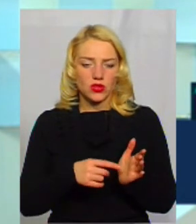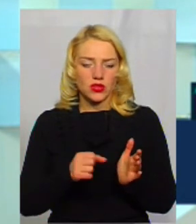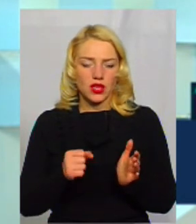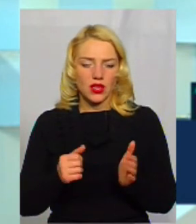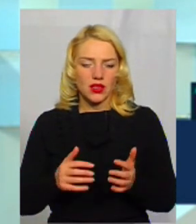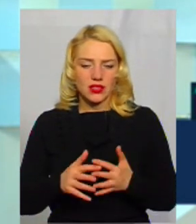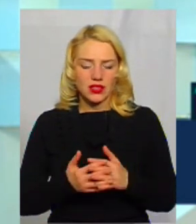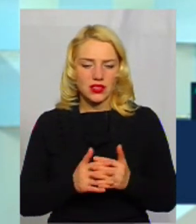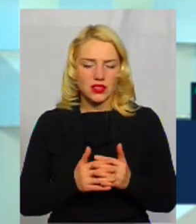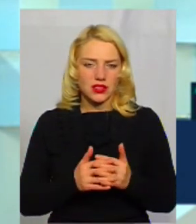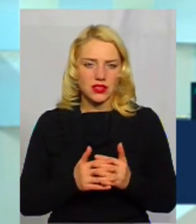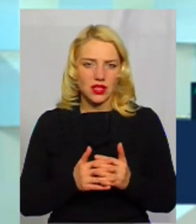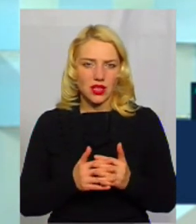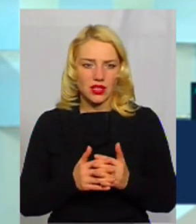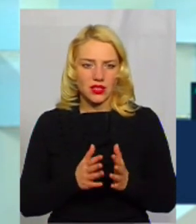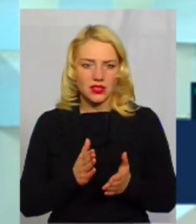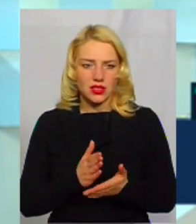Доброго вечора.